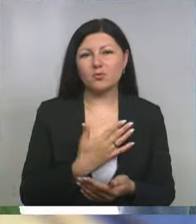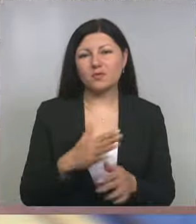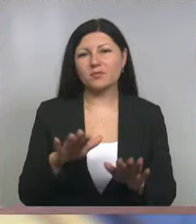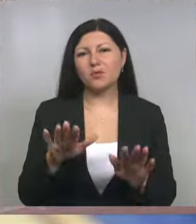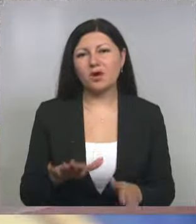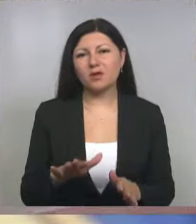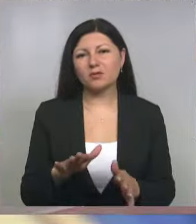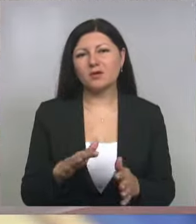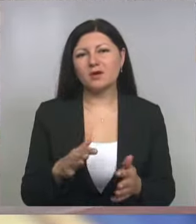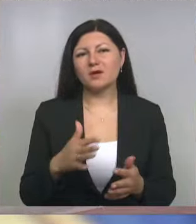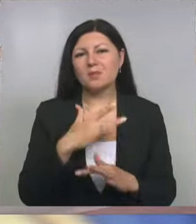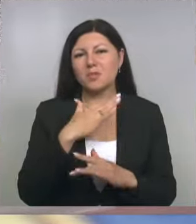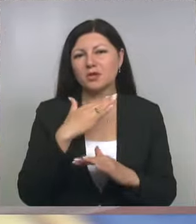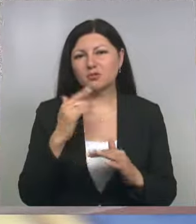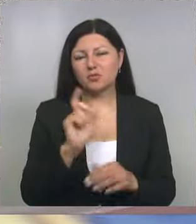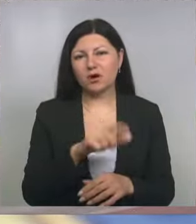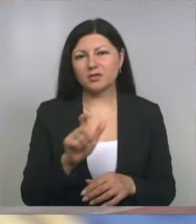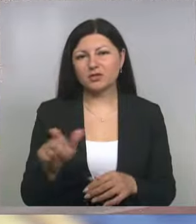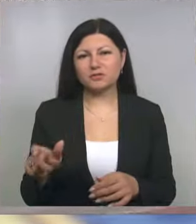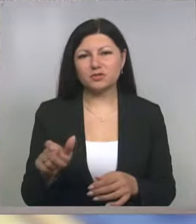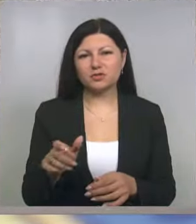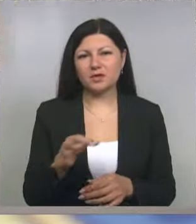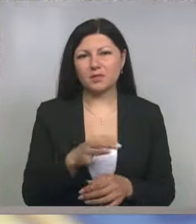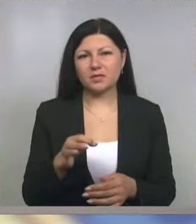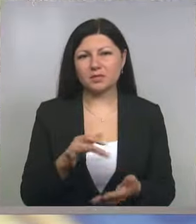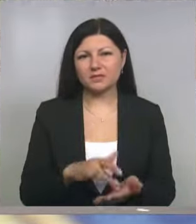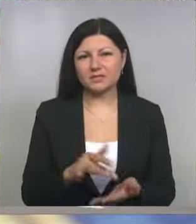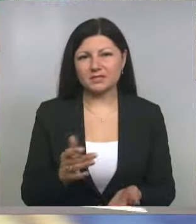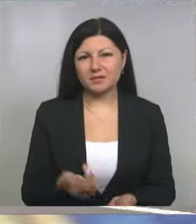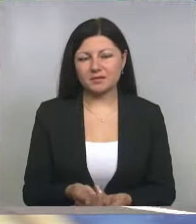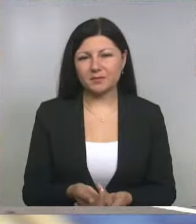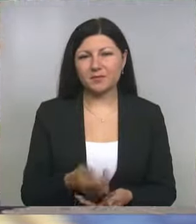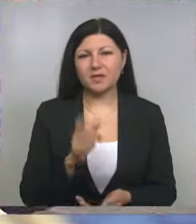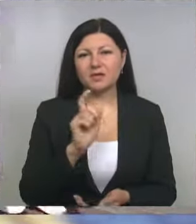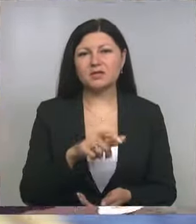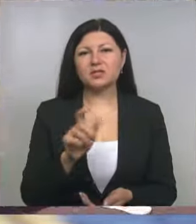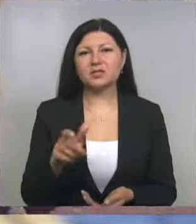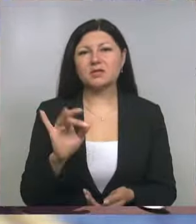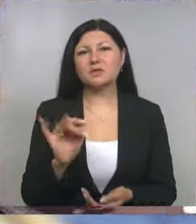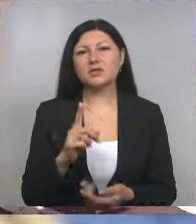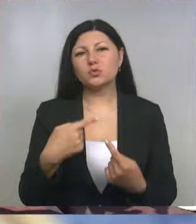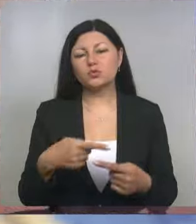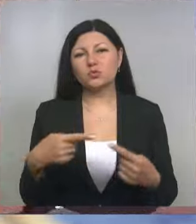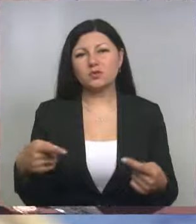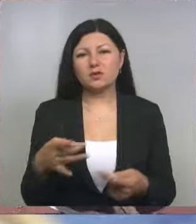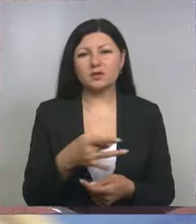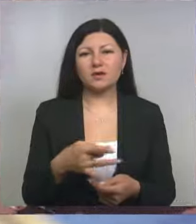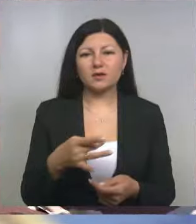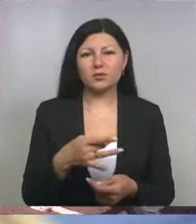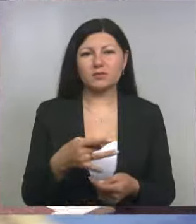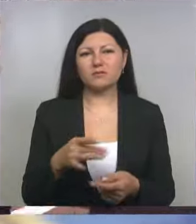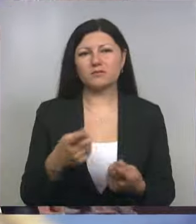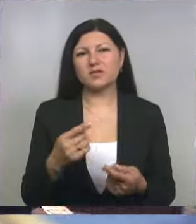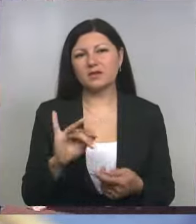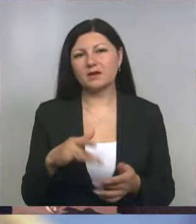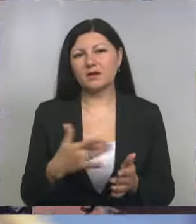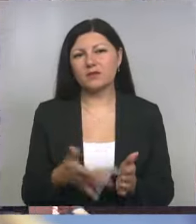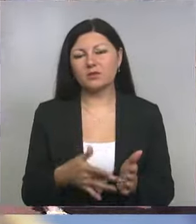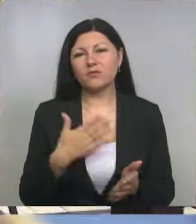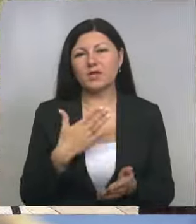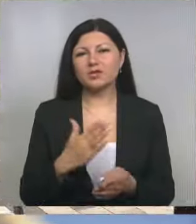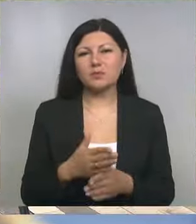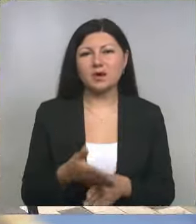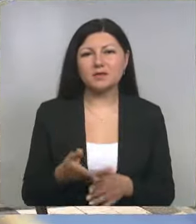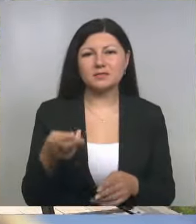большому количеству жителей областного центра. Жителям из других районов городов, нашим